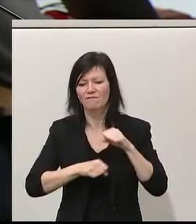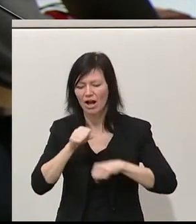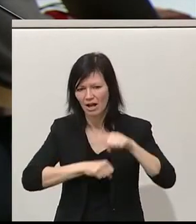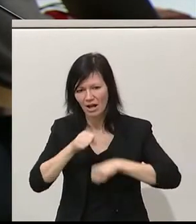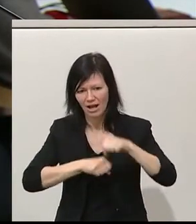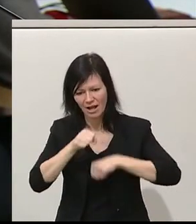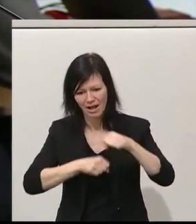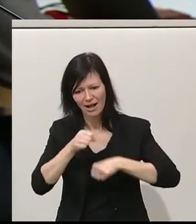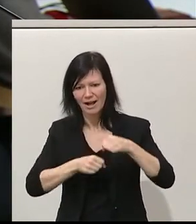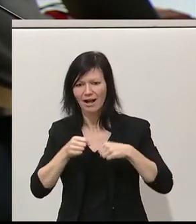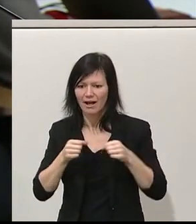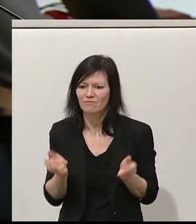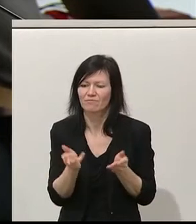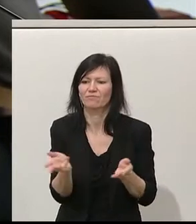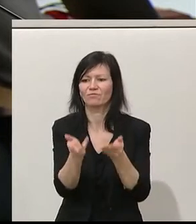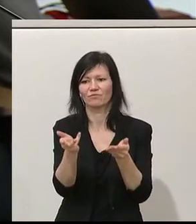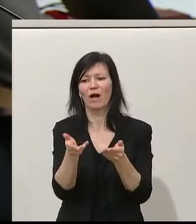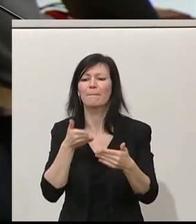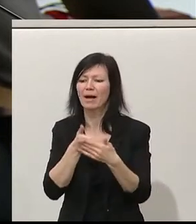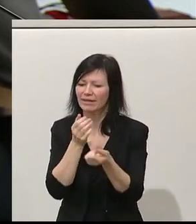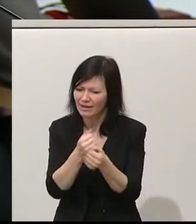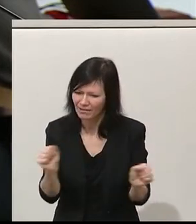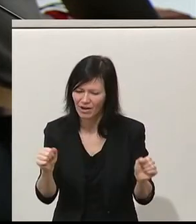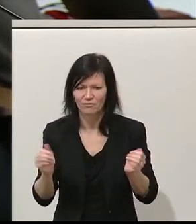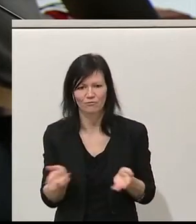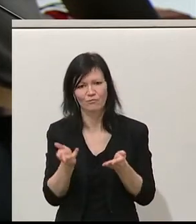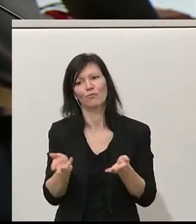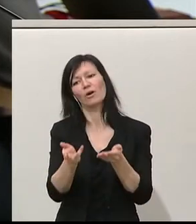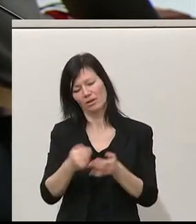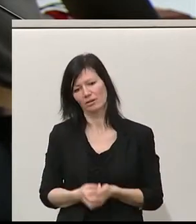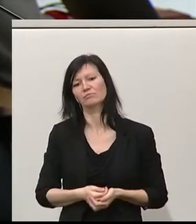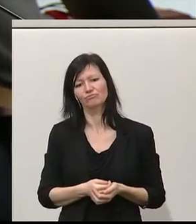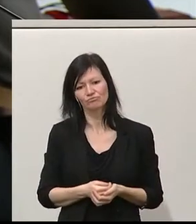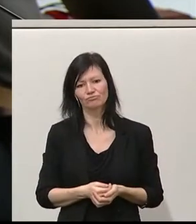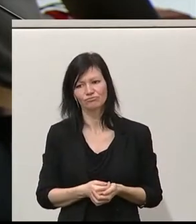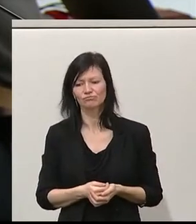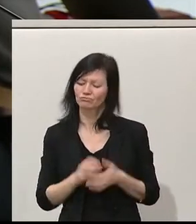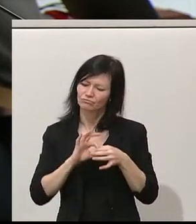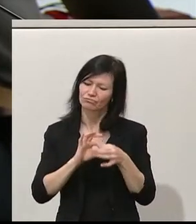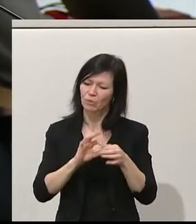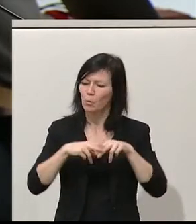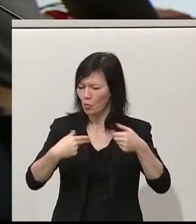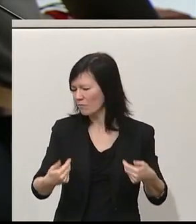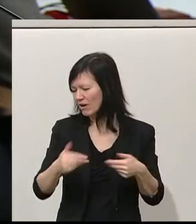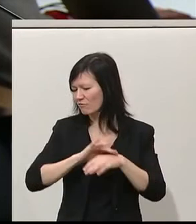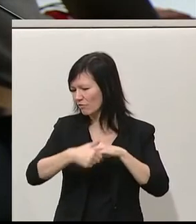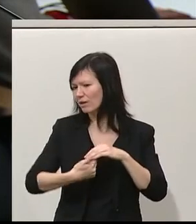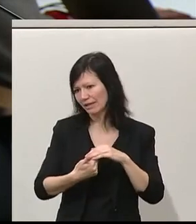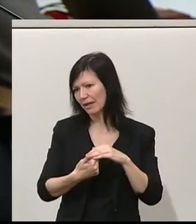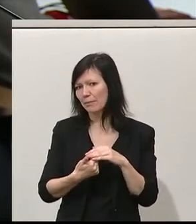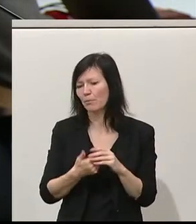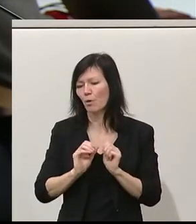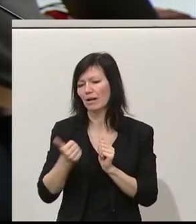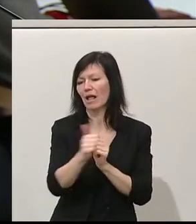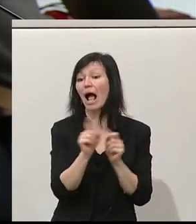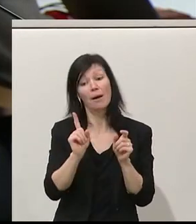das Zu-Fuß-gehen, Barrierefreiheit sind alles wichtige Themen in der umweltfreundlichen Mobilität. Aber natürlich auch im Straßenverkehr gilt es